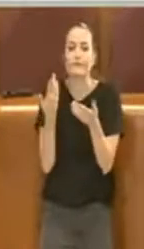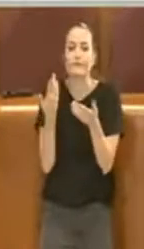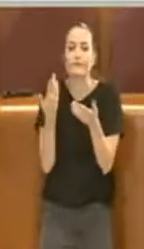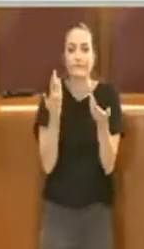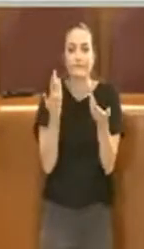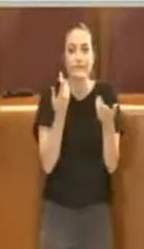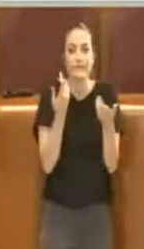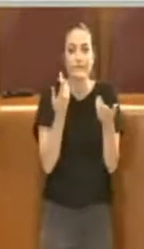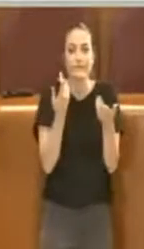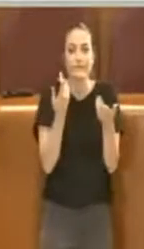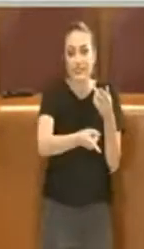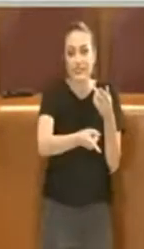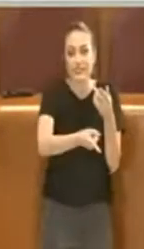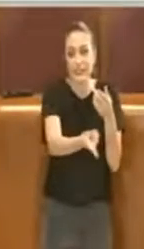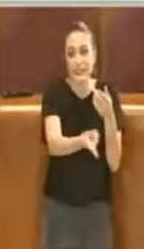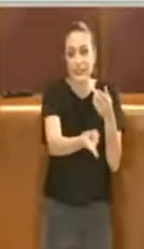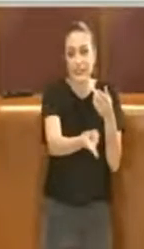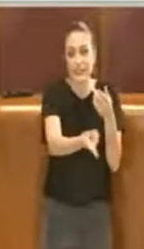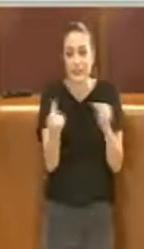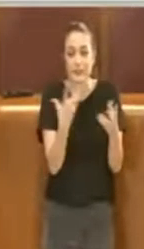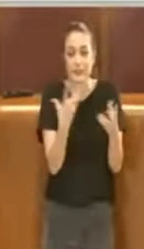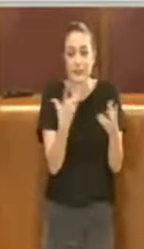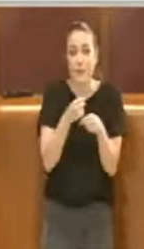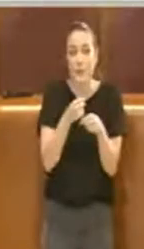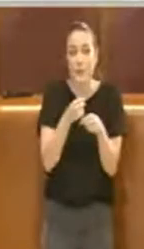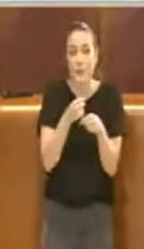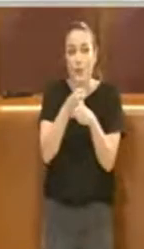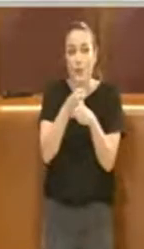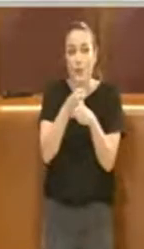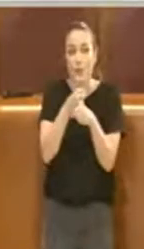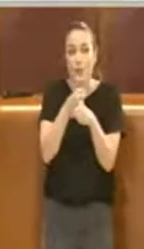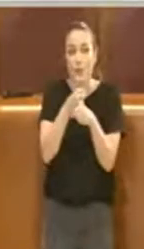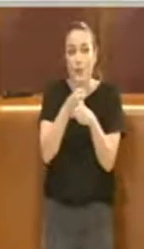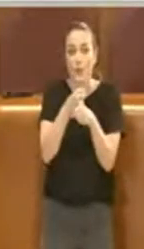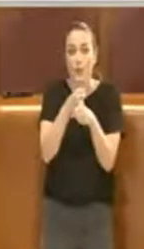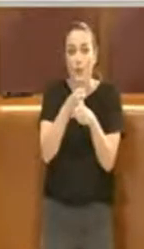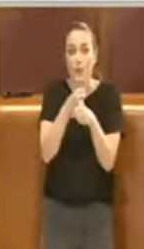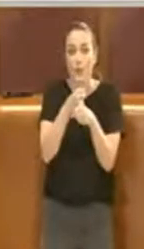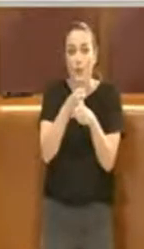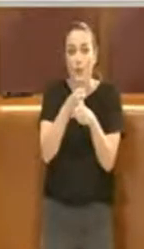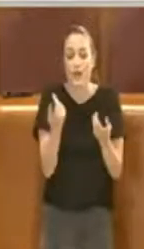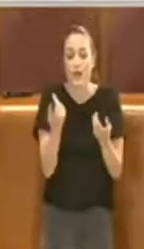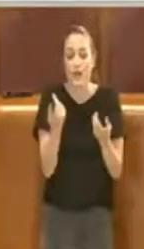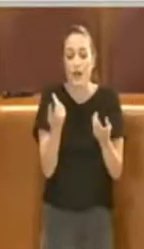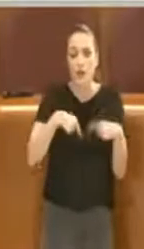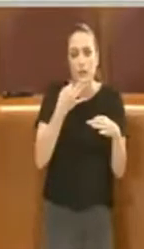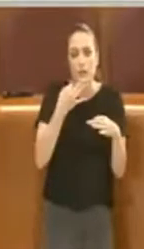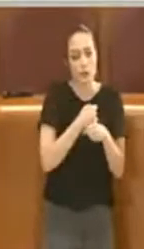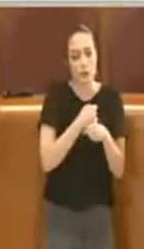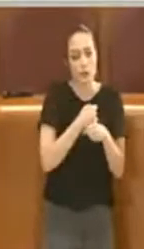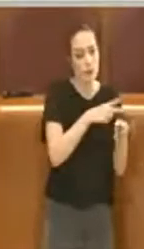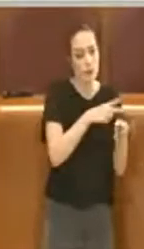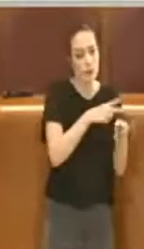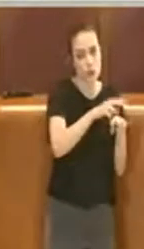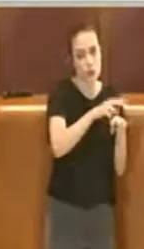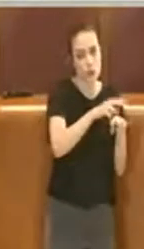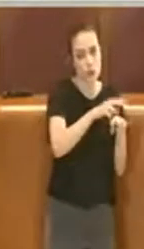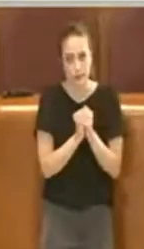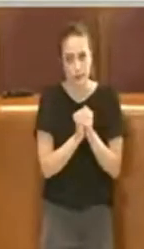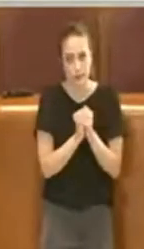dialogo che dovranno avere con il loro portavoce nazionale e che noi cercheremo di avere con i nostri portavoce nazionali.